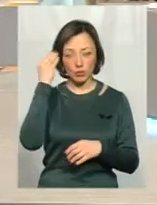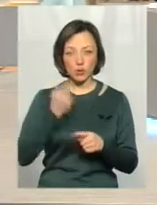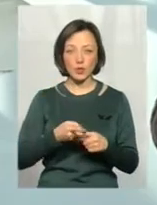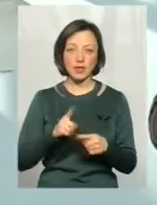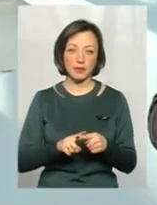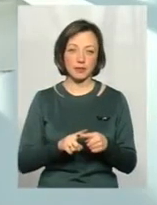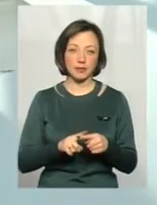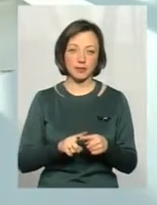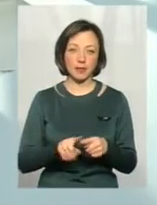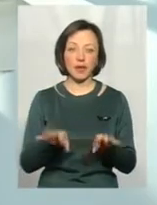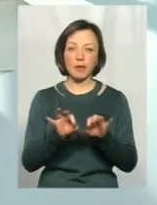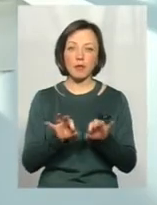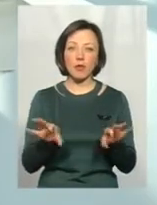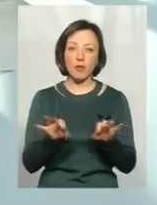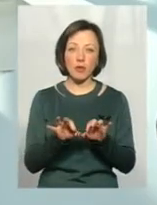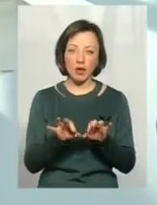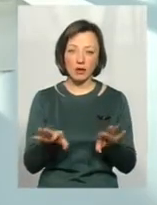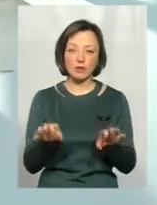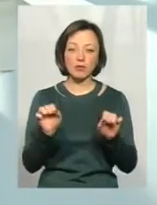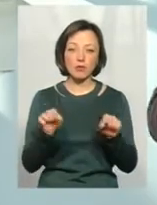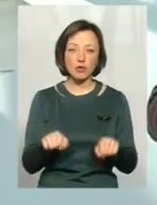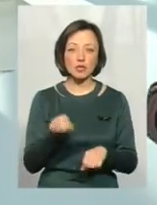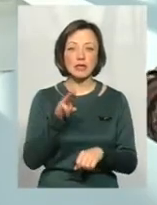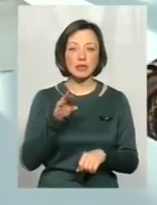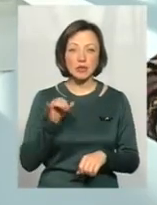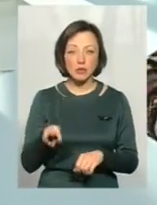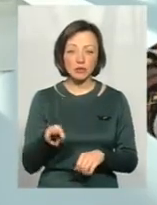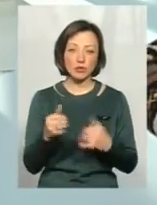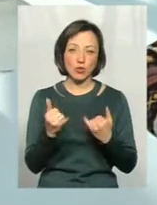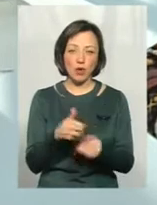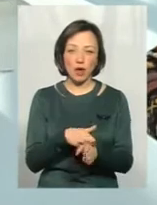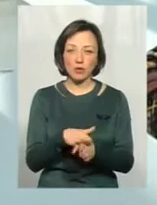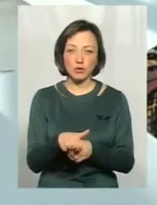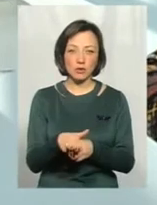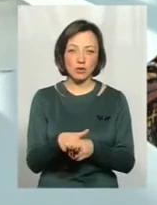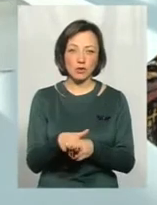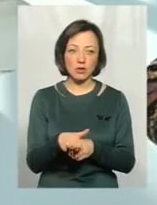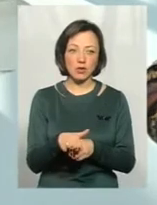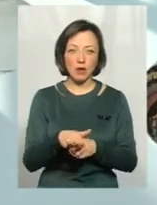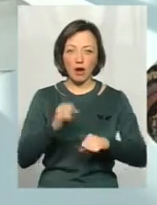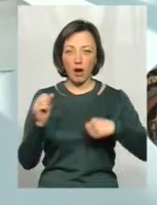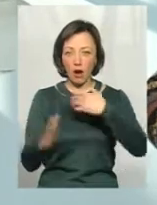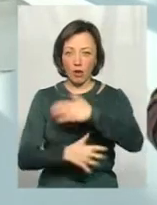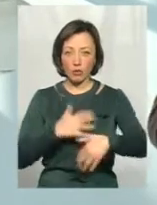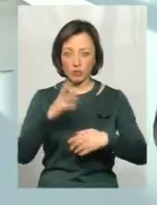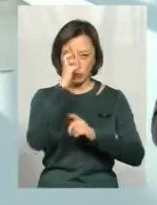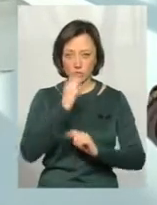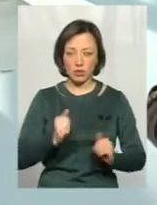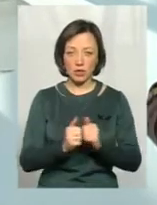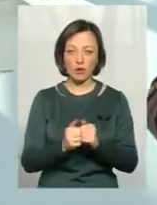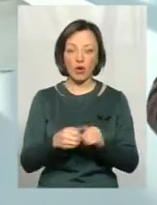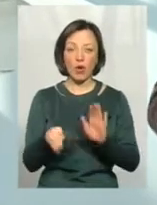пояснюється. Ну, насамперед, я ще раз кажу, сьогоднішнім абсолютним якимось роздраєм і хаосом у державі це перше.